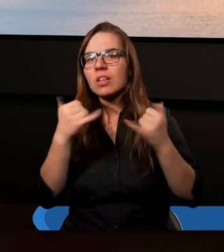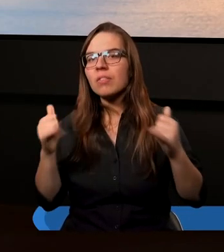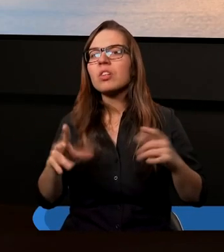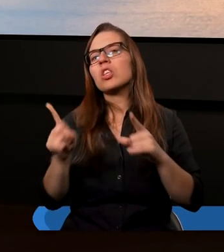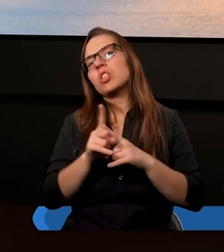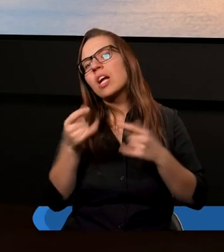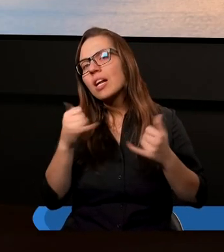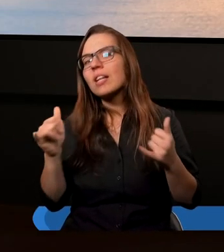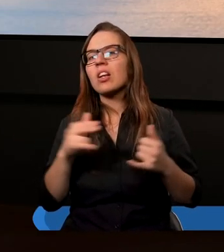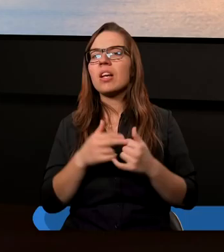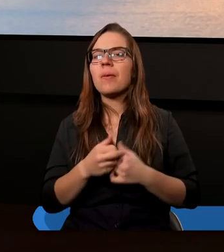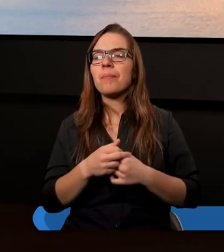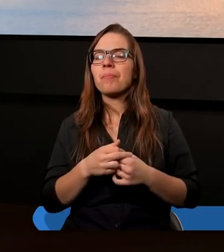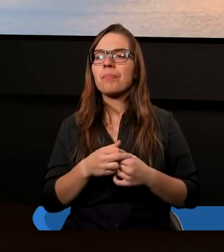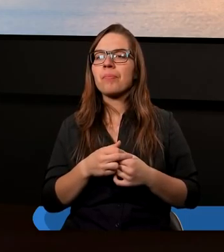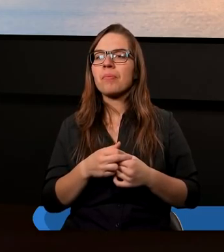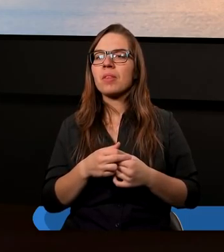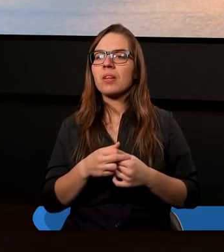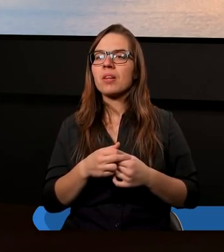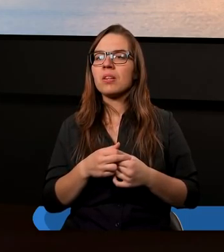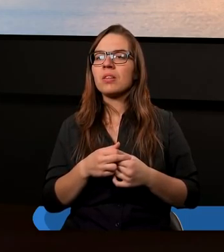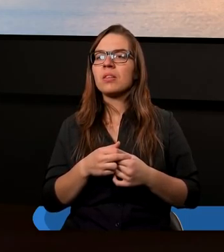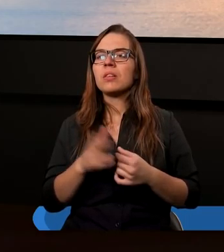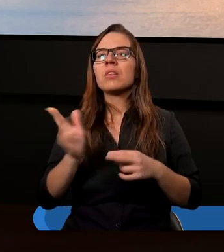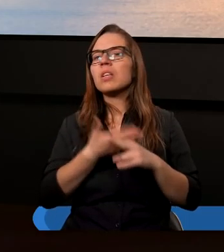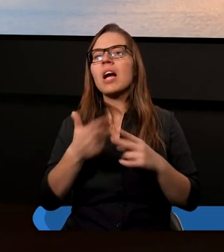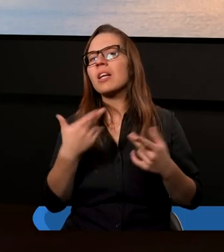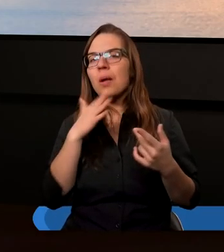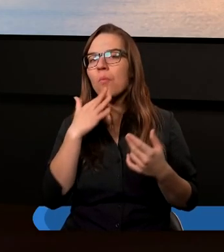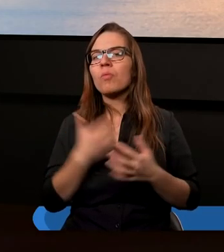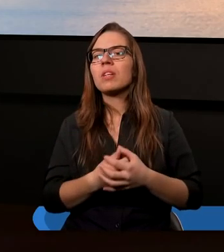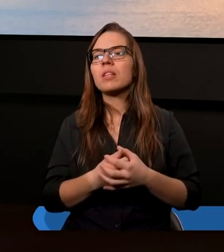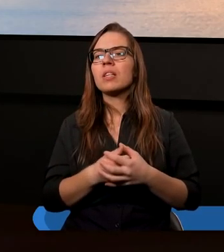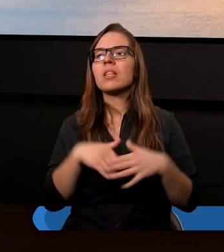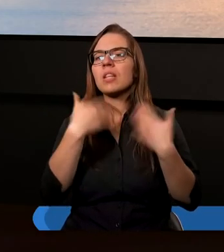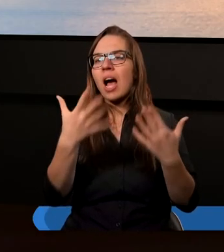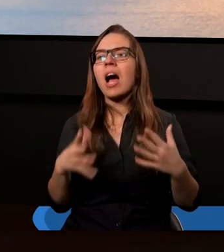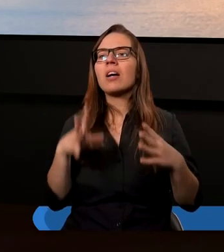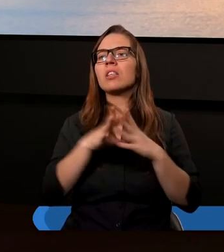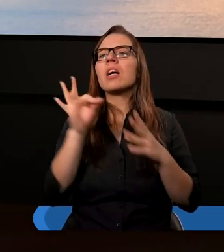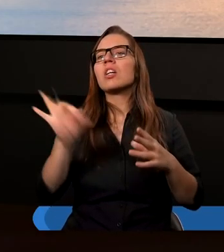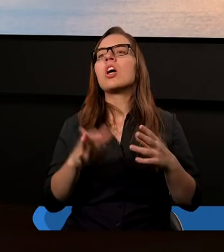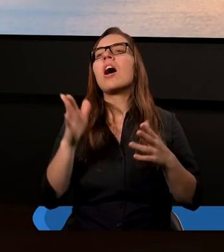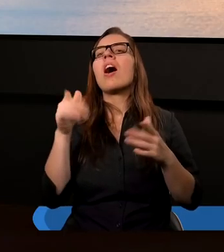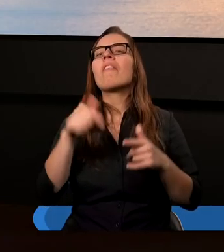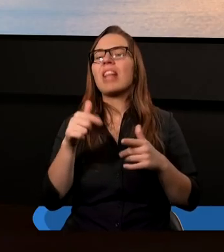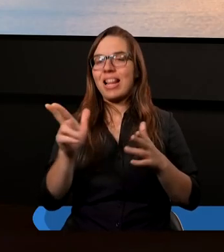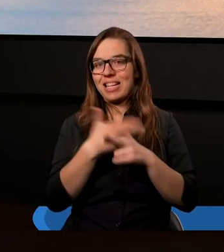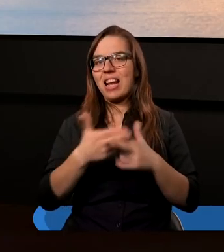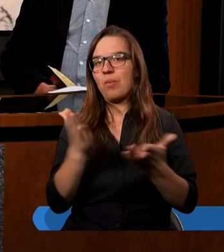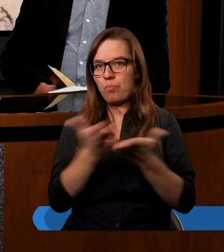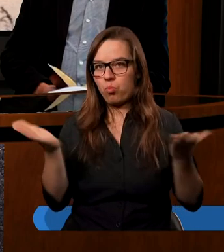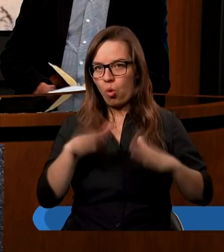też odwrotnie zresztą też trochę jak musimy wtedy mówili, że daje dziesięcinę tylko wtedy, kiedy on mi błogosławi?